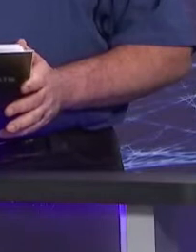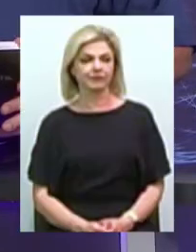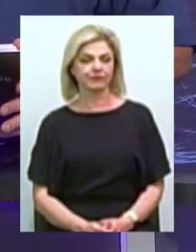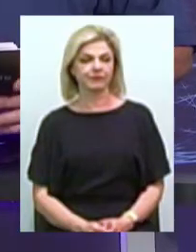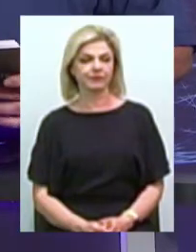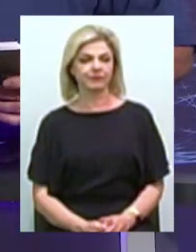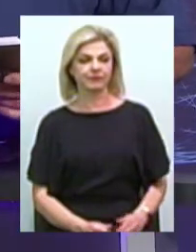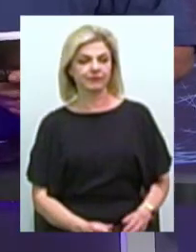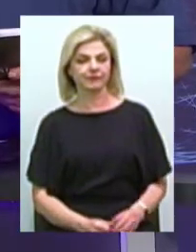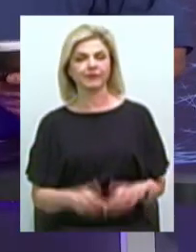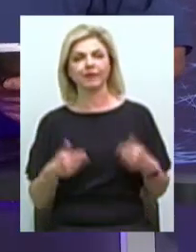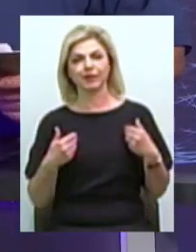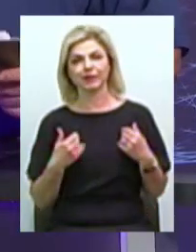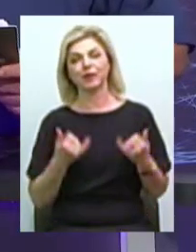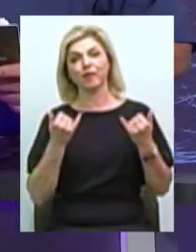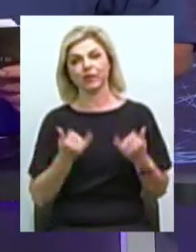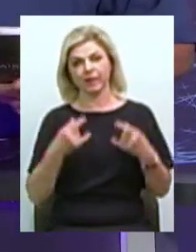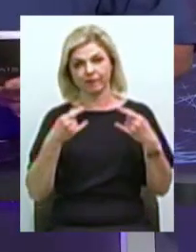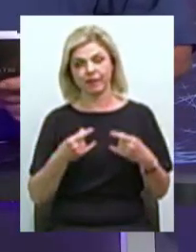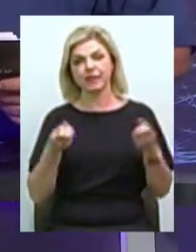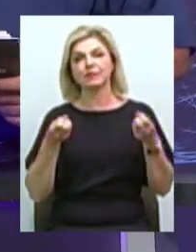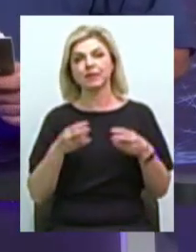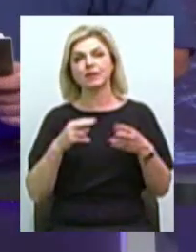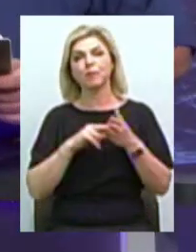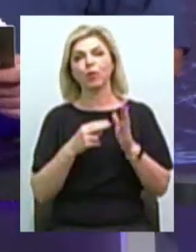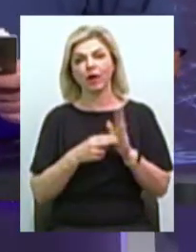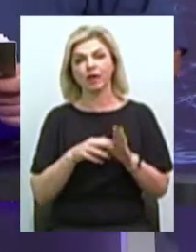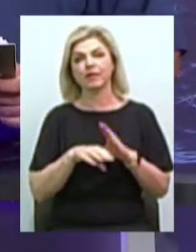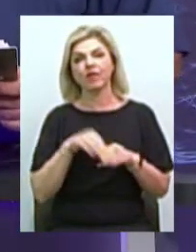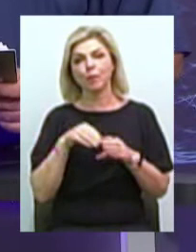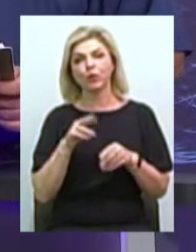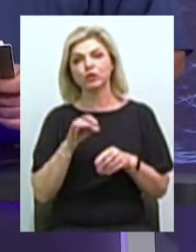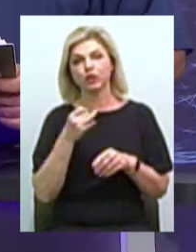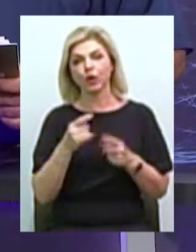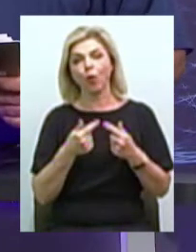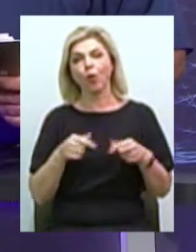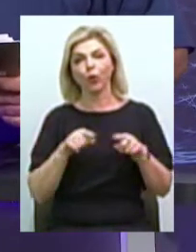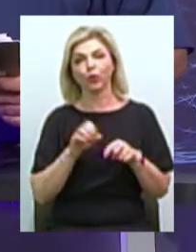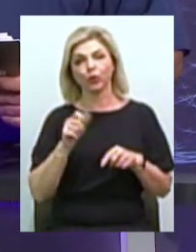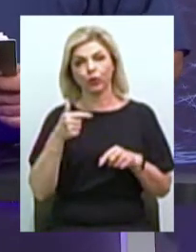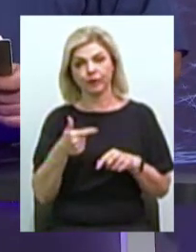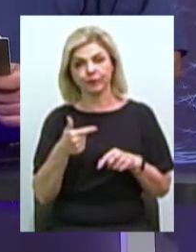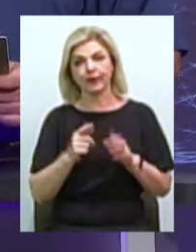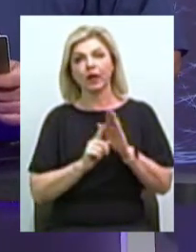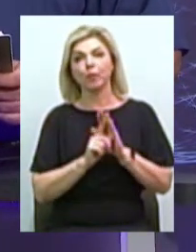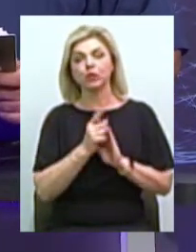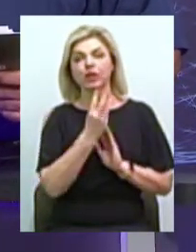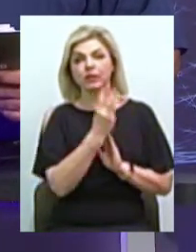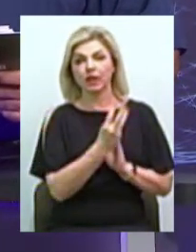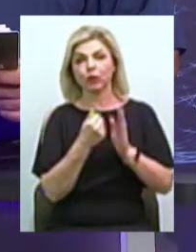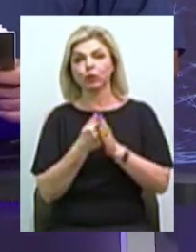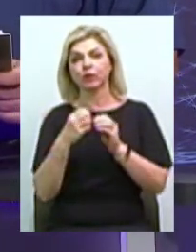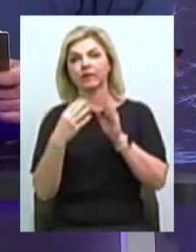Вітаю в прямому ефірі спеціальний проєкт Виборчий округ співбесіда Починаючи з 3 і по 19